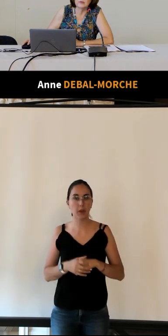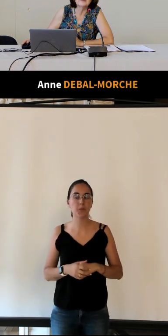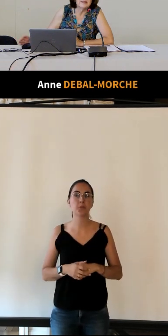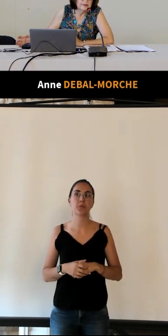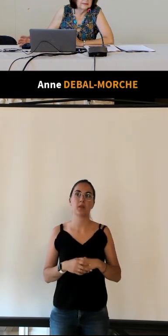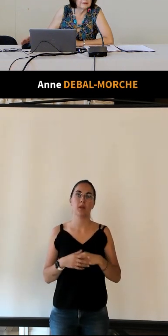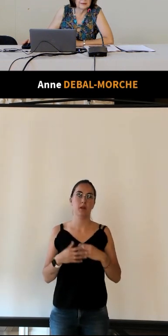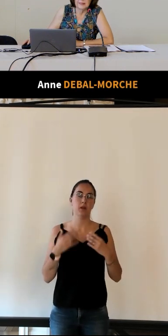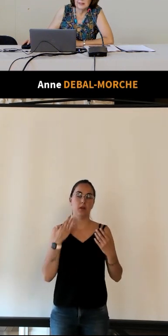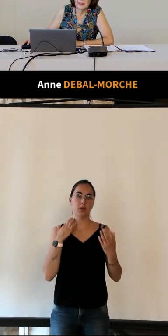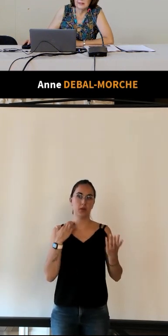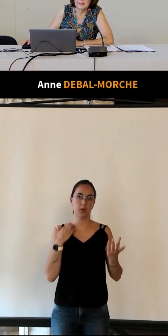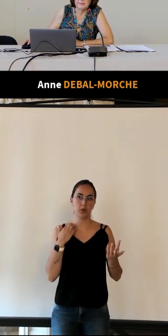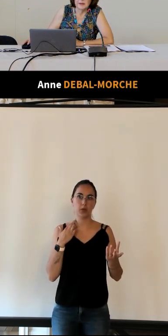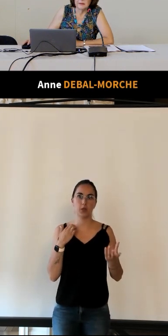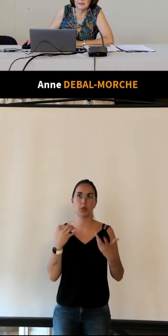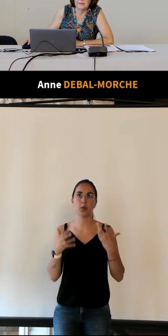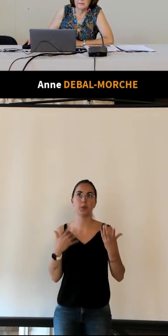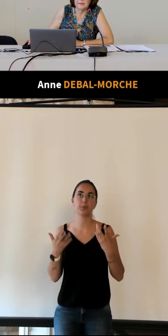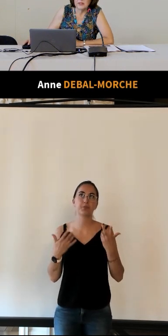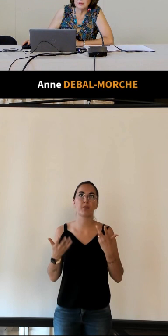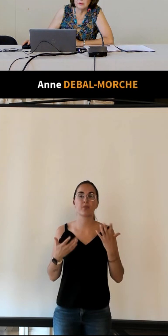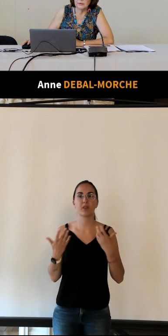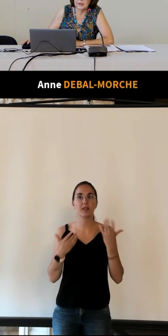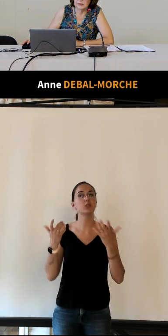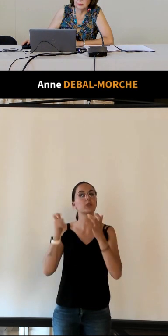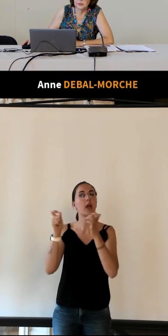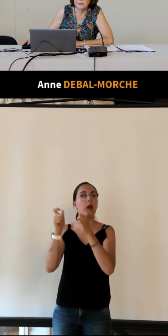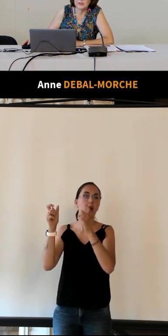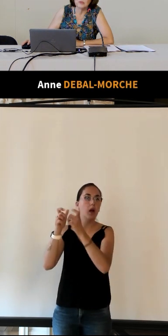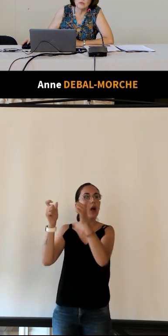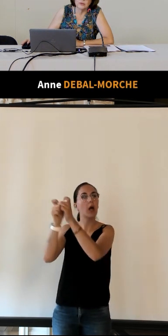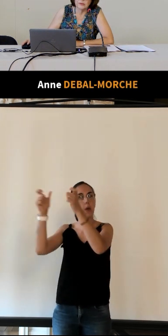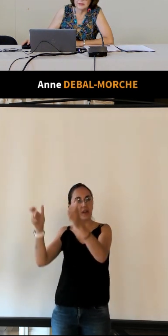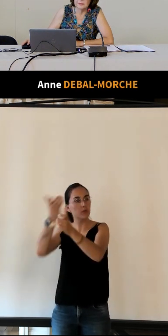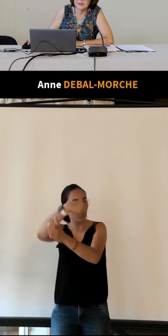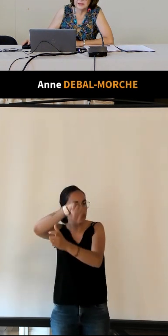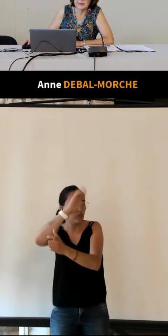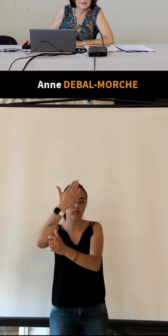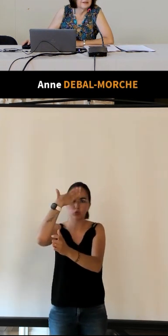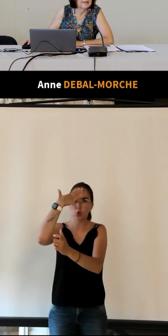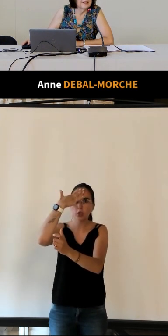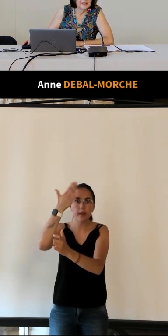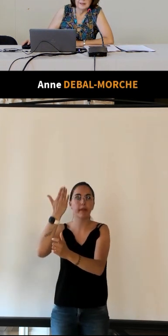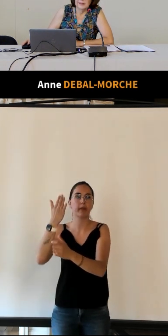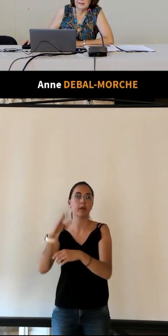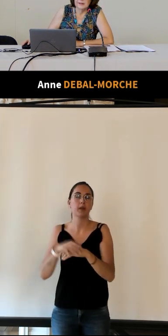donc un bâtiment que voilà que beaucoup de personnes ont connu puisqu'il